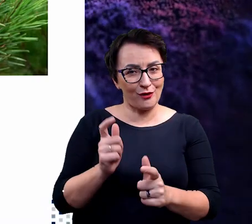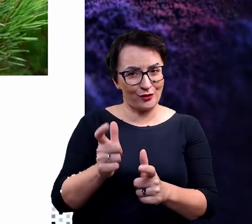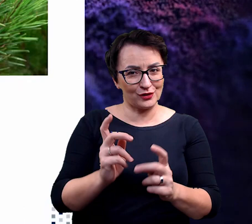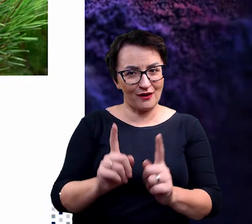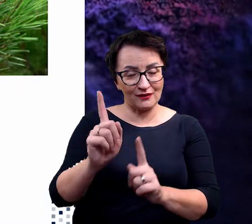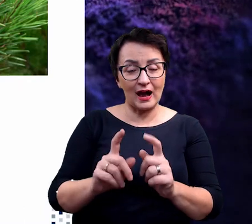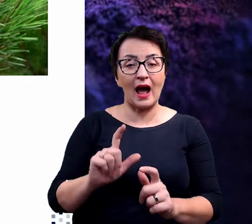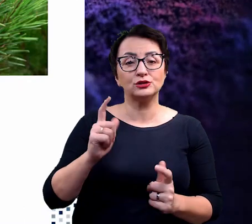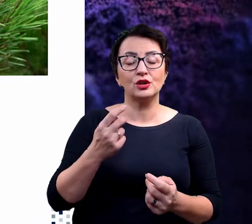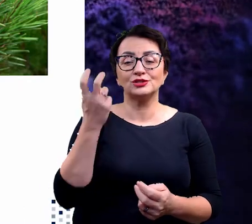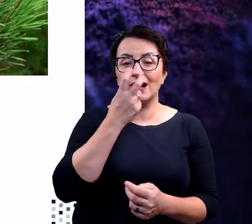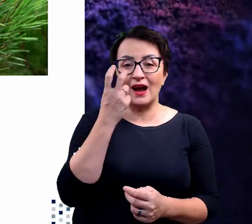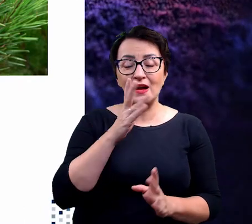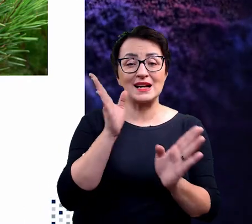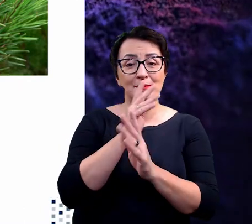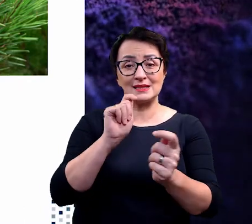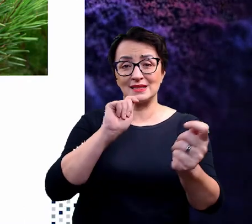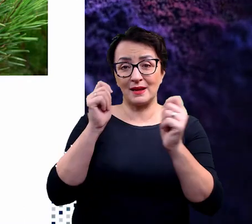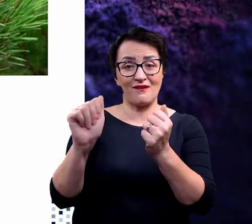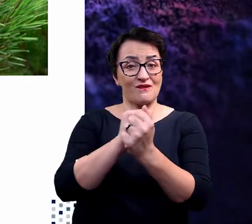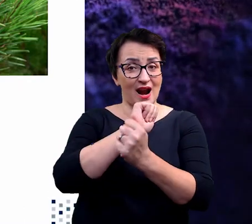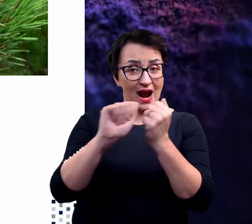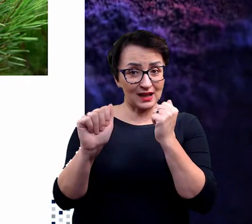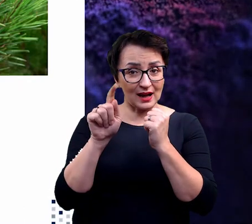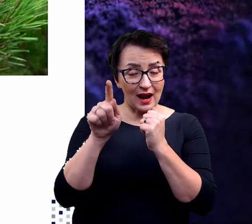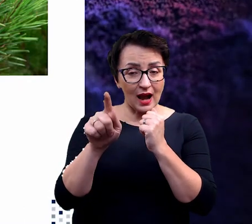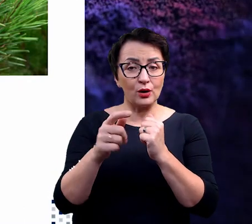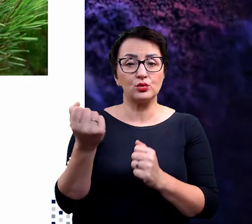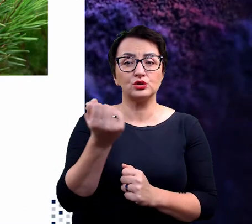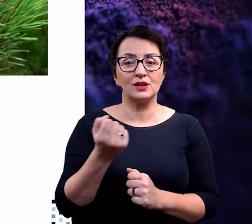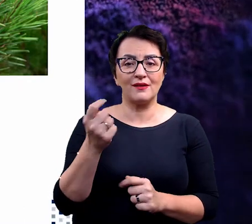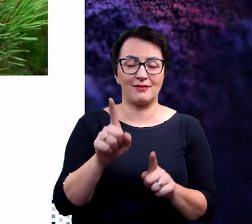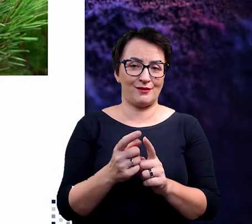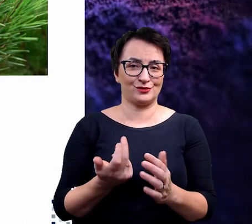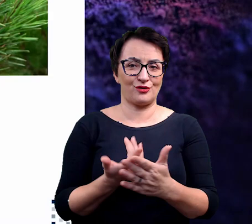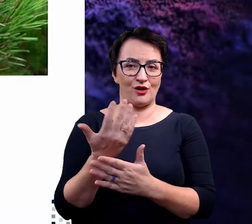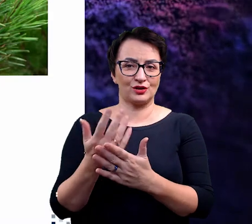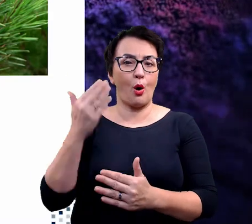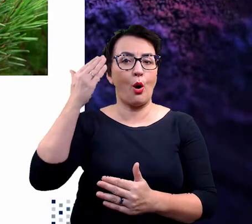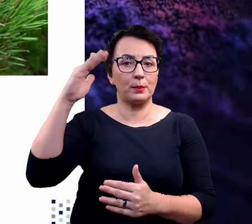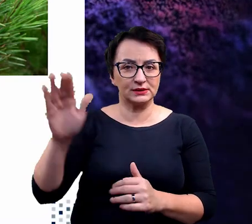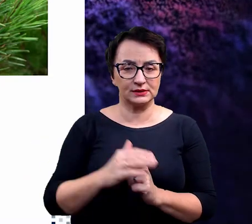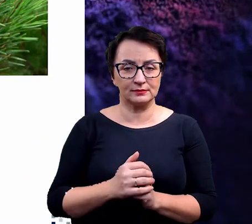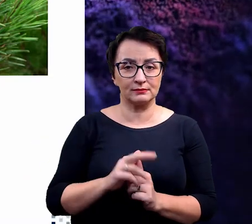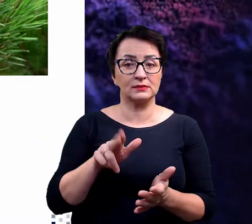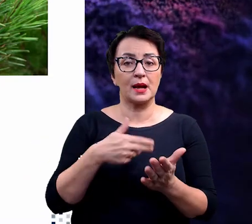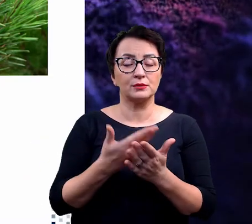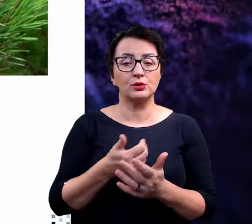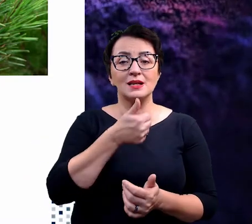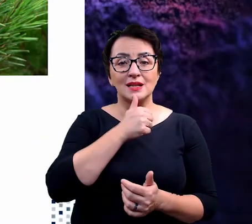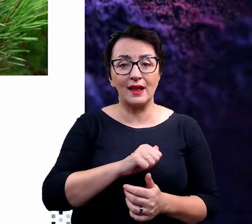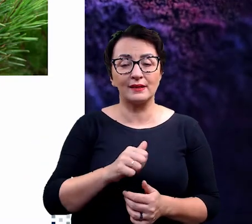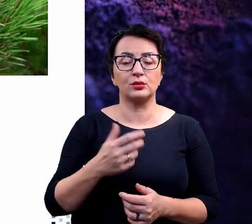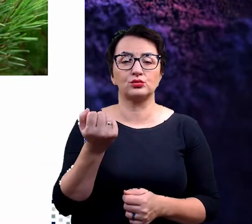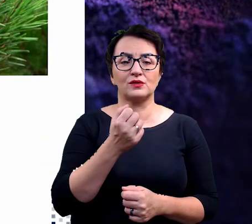do walki ze zmianami klimatu używa się także roślin obcego pochodzenia. Na przykład na Islandii używa się